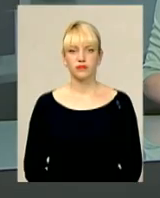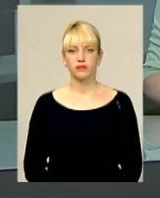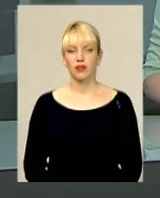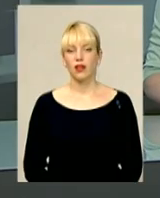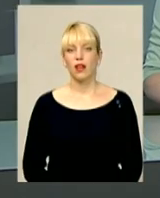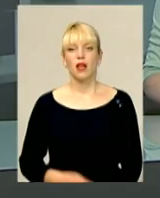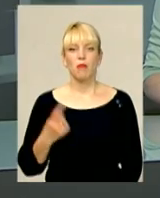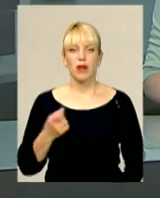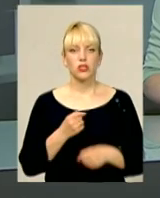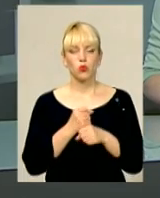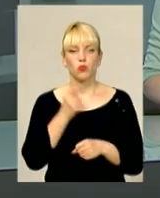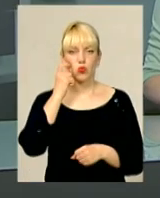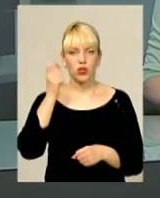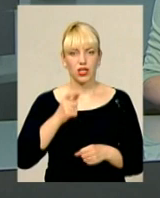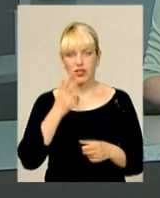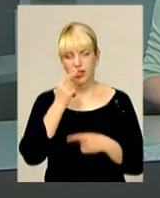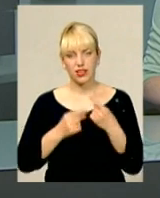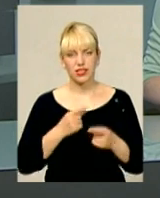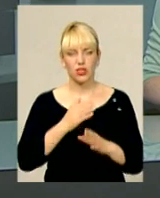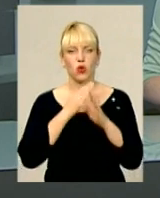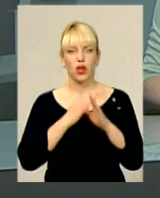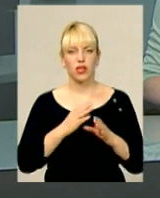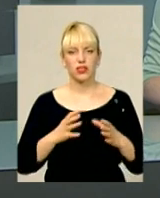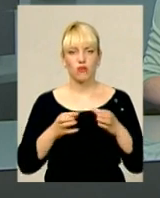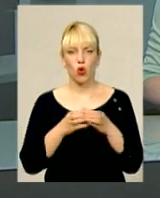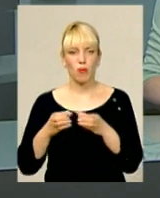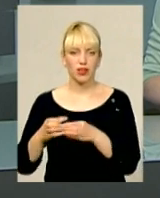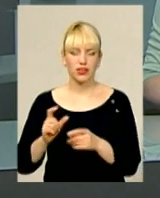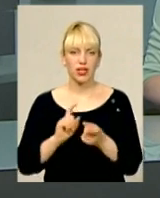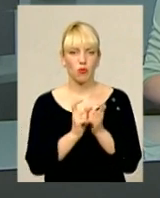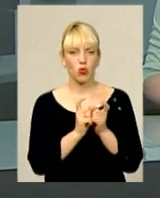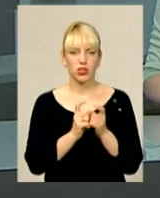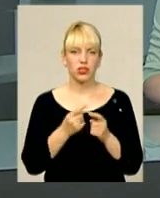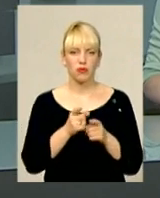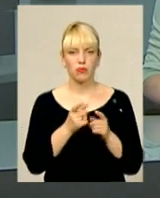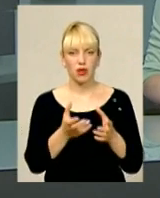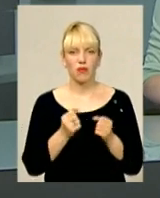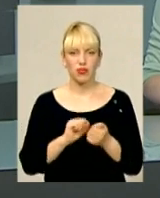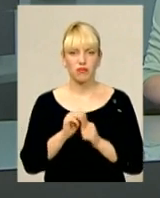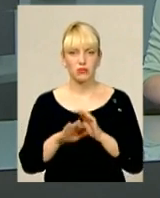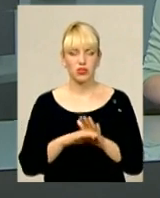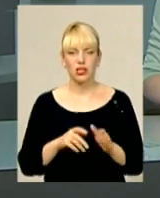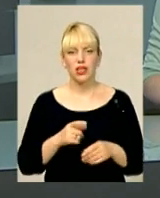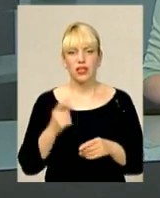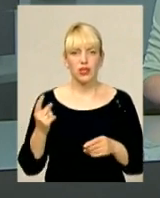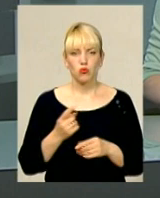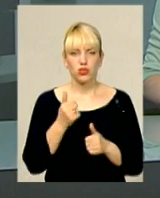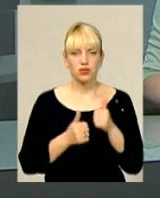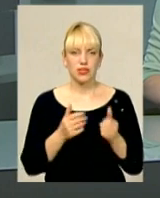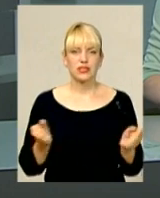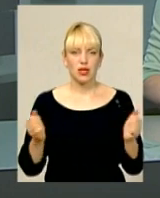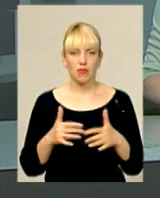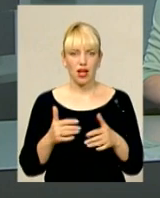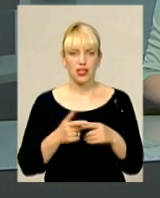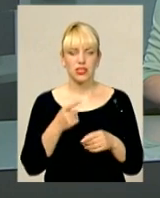Перший кубок України з традиційного карате в командних поєдинках приймав Кам'янець-Подільський. Дебютні змагання зібрали близько